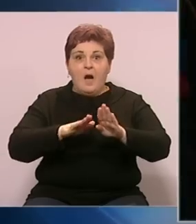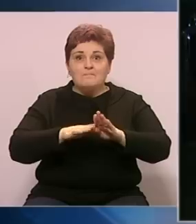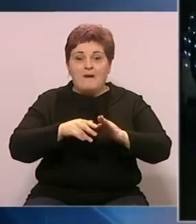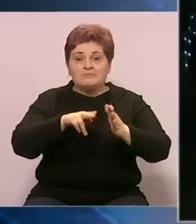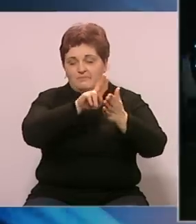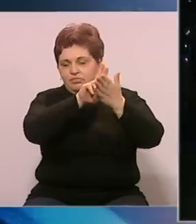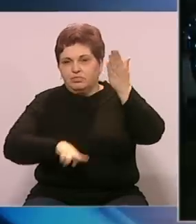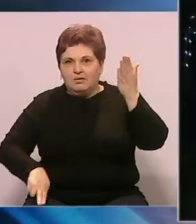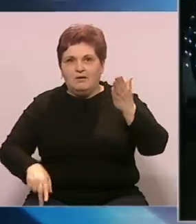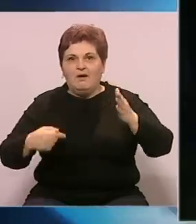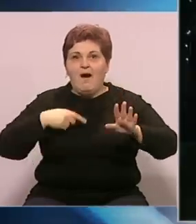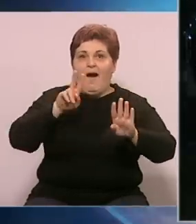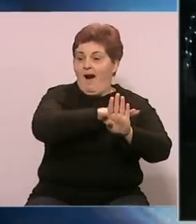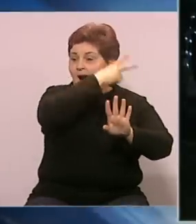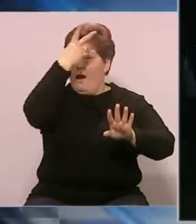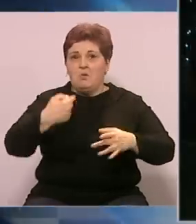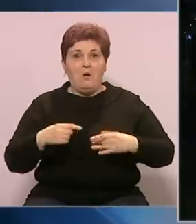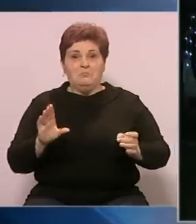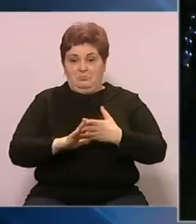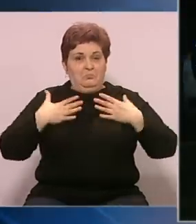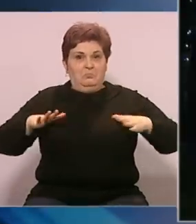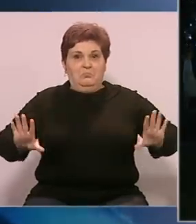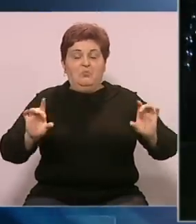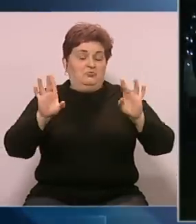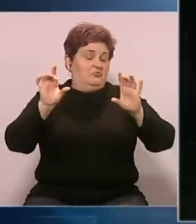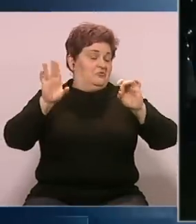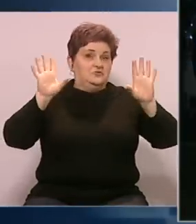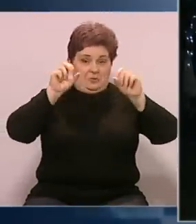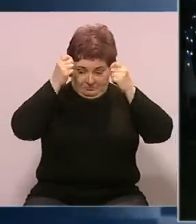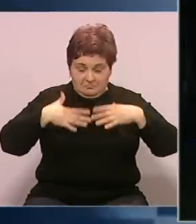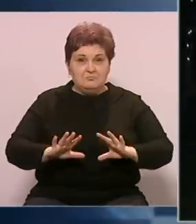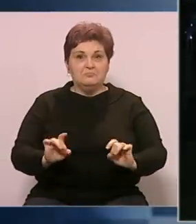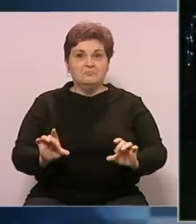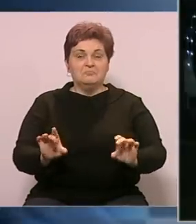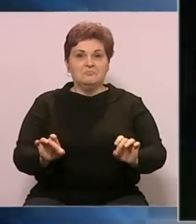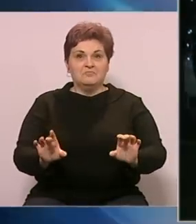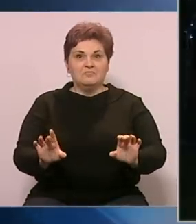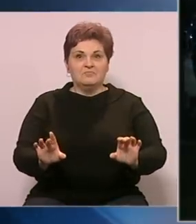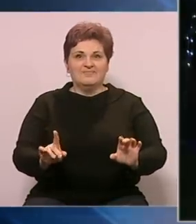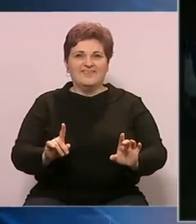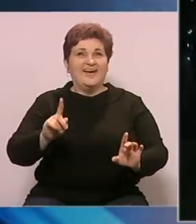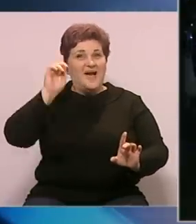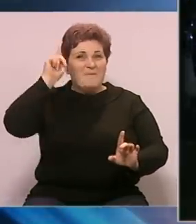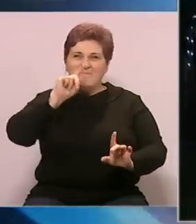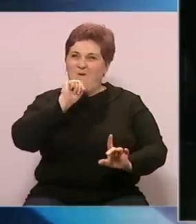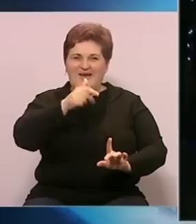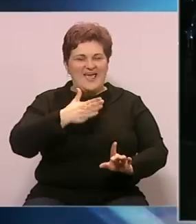i pao sam od ozgov, ali ništa mi nije bilo. Baš ništa? Ništa, baš ništa. Ne da Bog Danko svog.